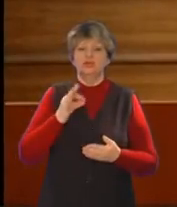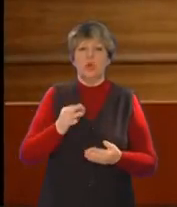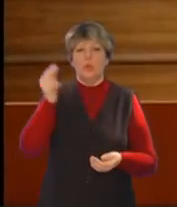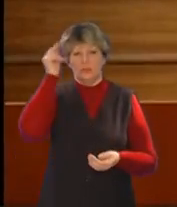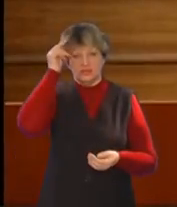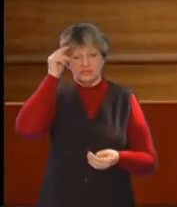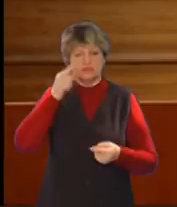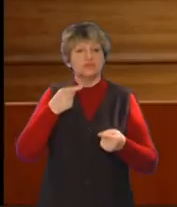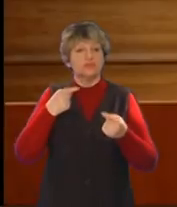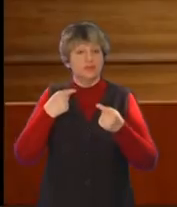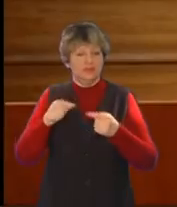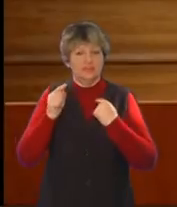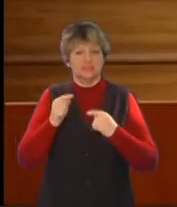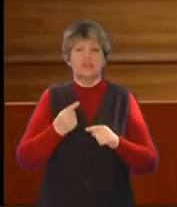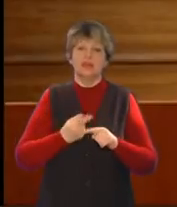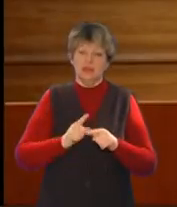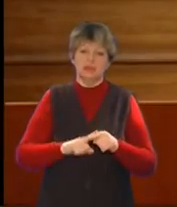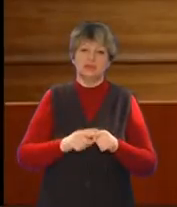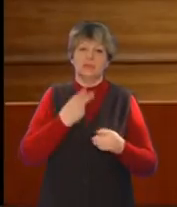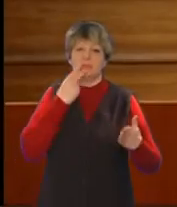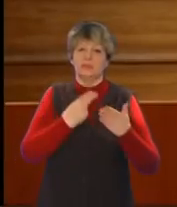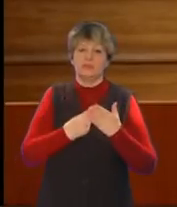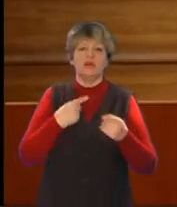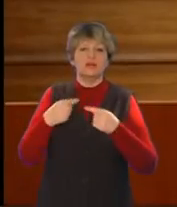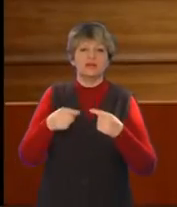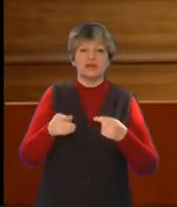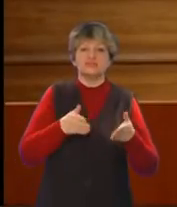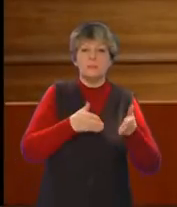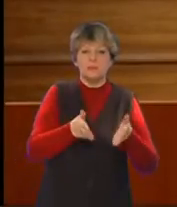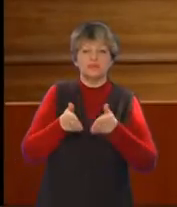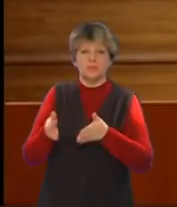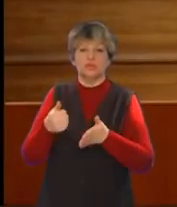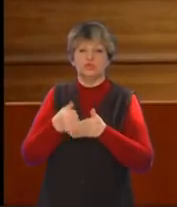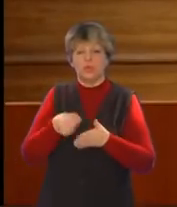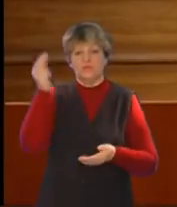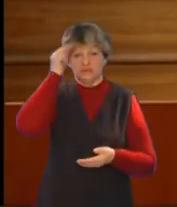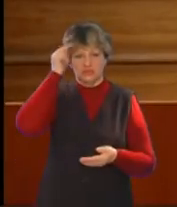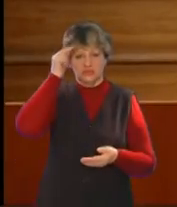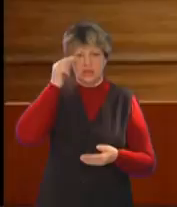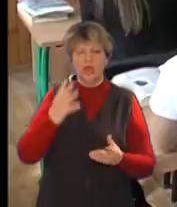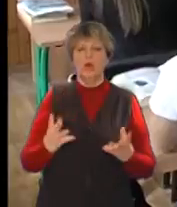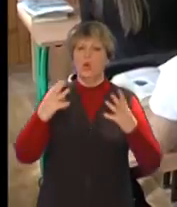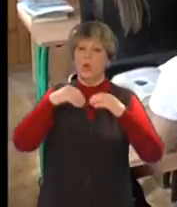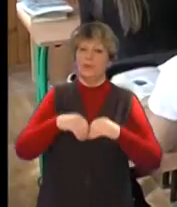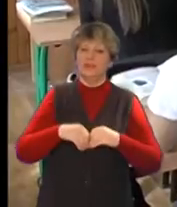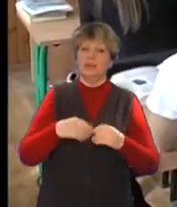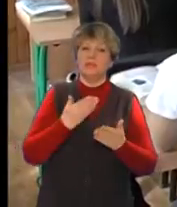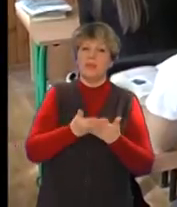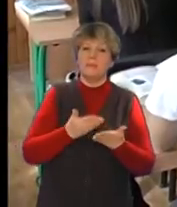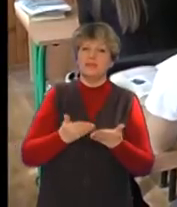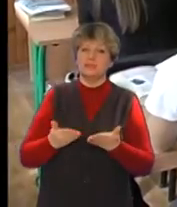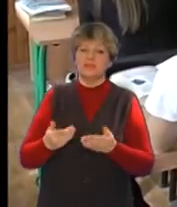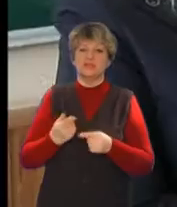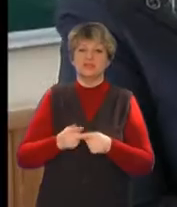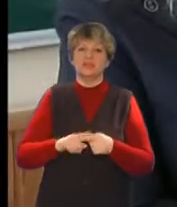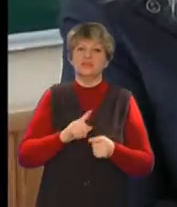Але методика вивчення інша. І це, звісно, передбачає різні підходи до вивчення, різні методи. Об'єднання предметів